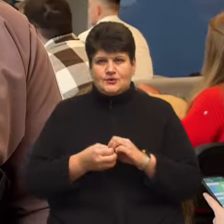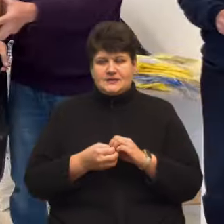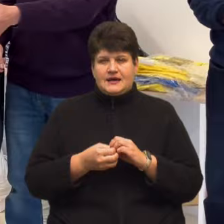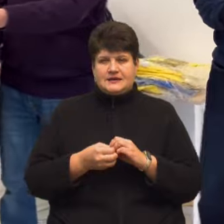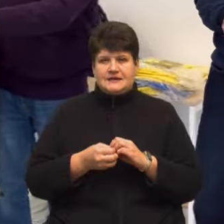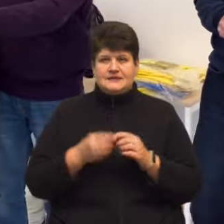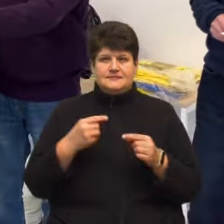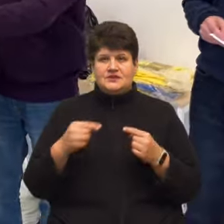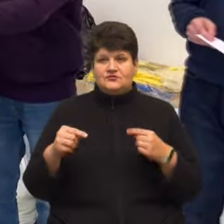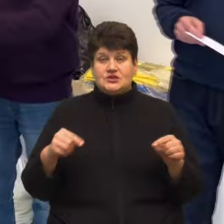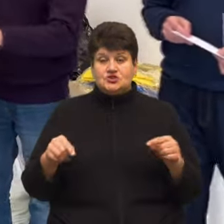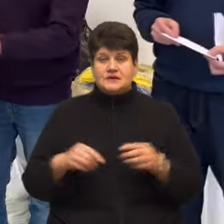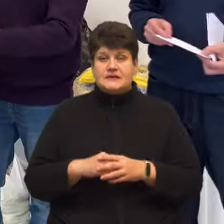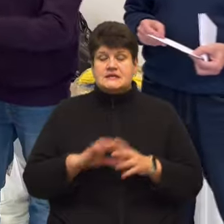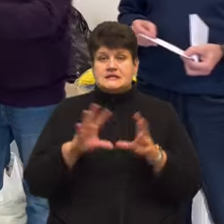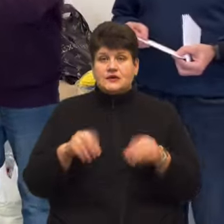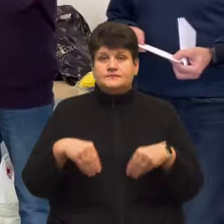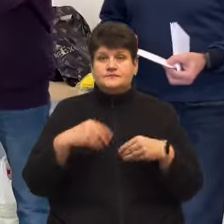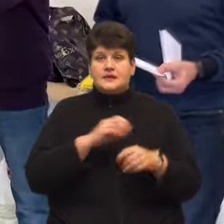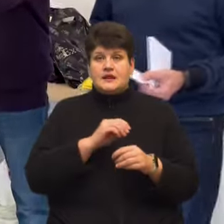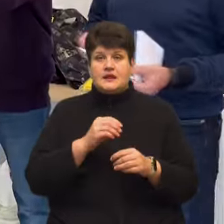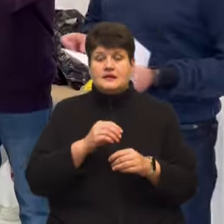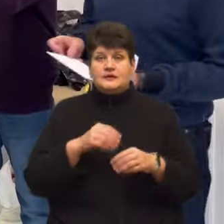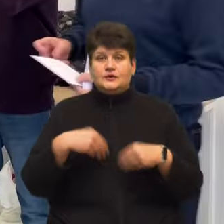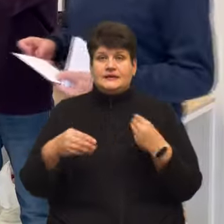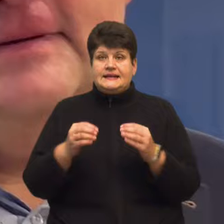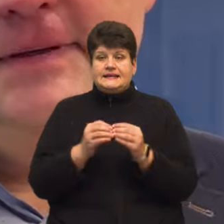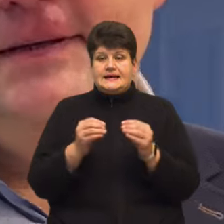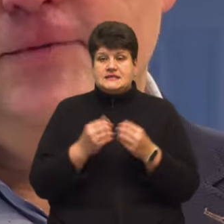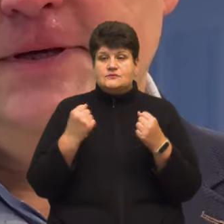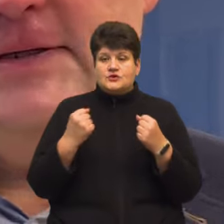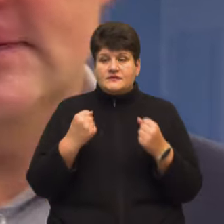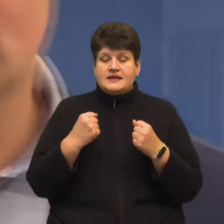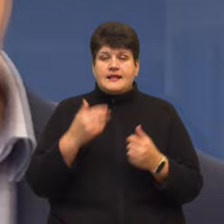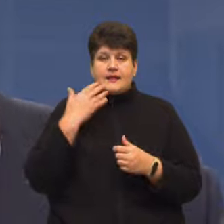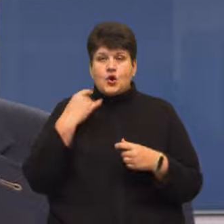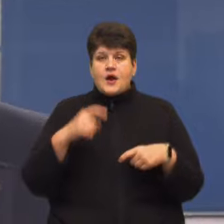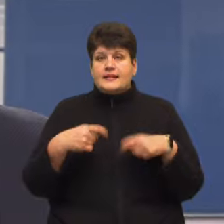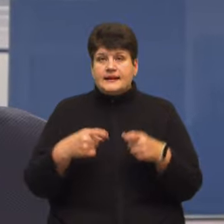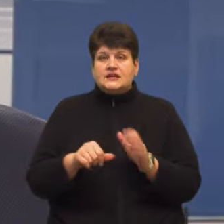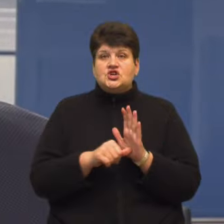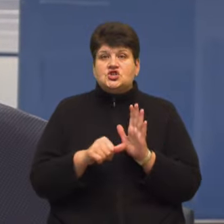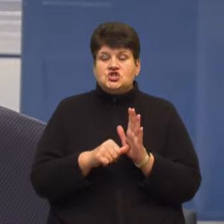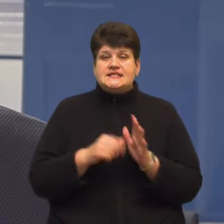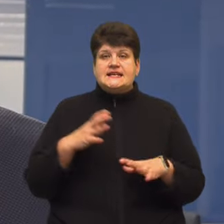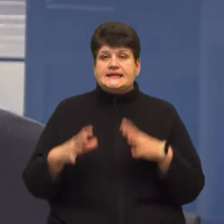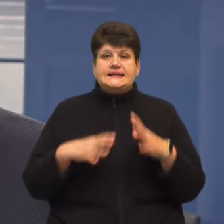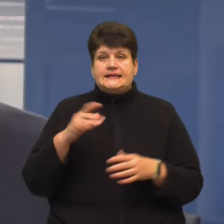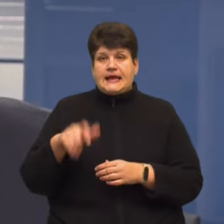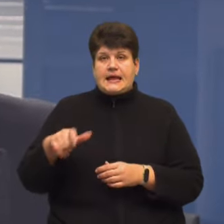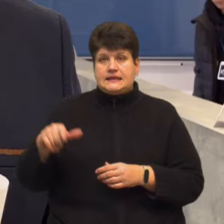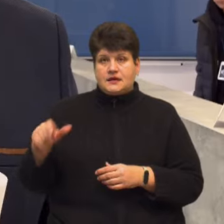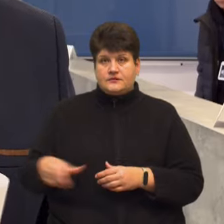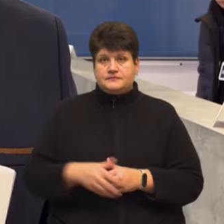-поміж інших. Загалом нагородили 10 спортсменів з легкої атлетики та 6 тренерів, каже президент Федерації легкої атлетики Тернопільської області